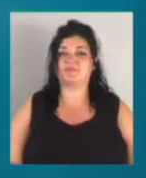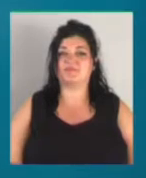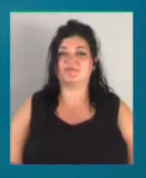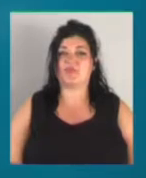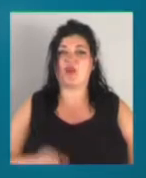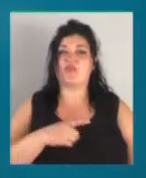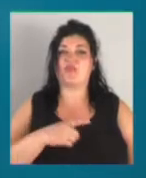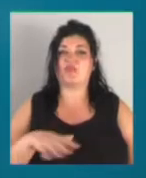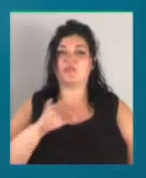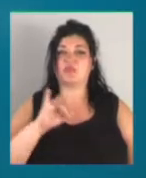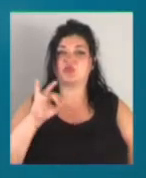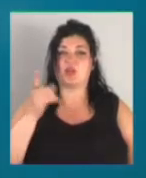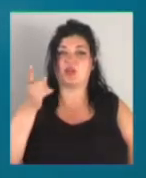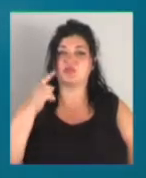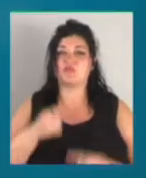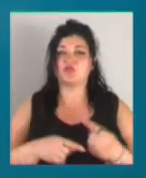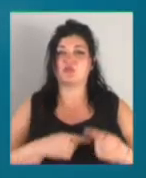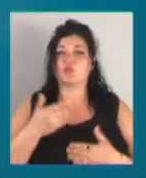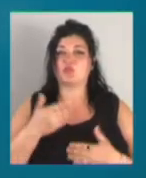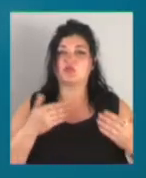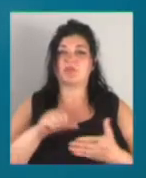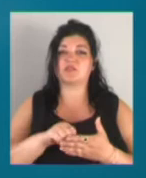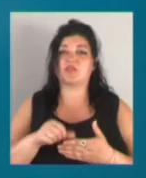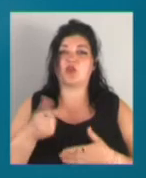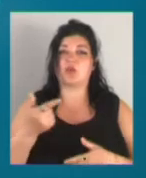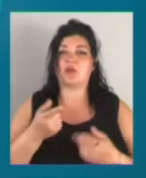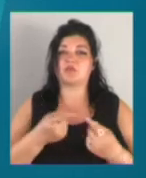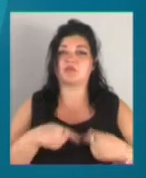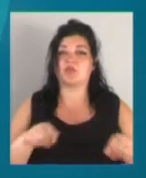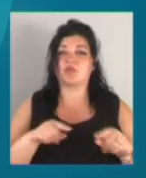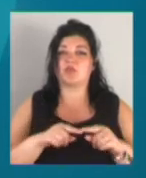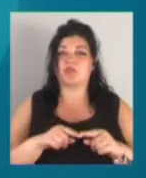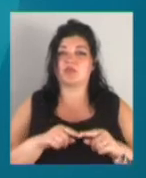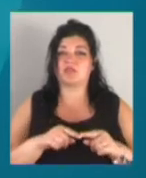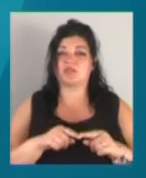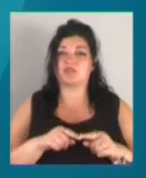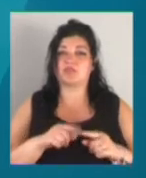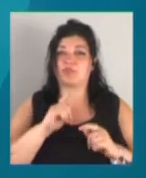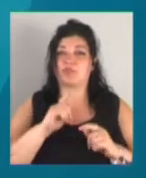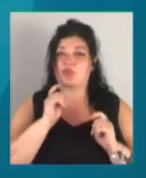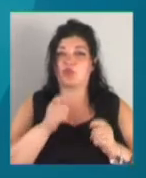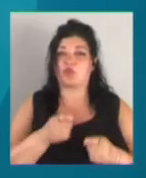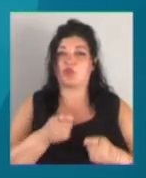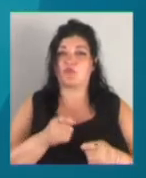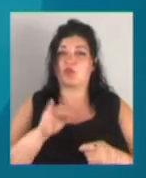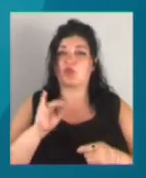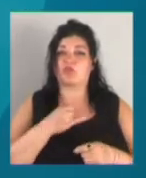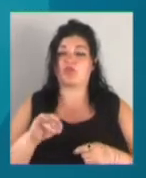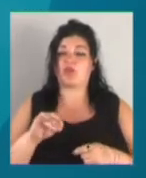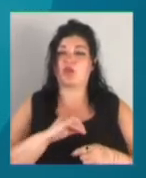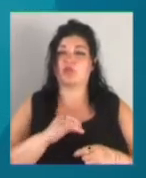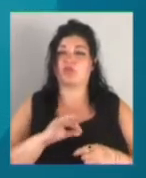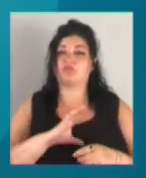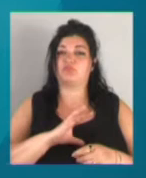Одеському історико-краєзнавчому музею представники громадської організації «Одесі 600 плюс» подарували ювілейну настільну медаль.